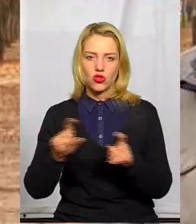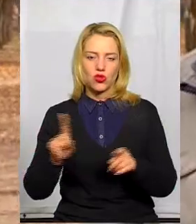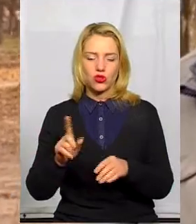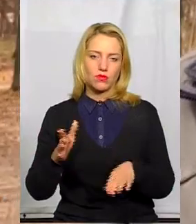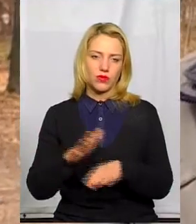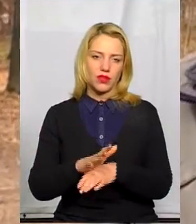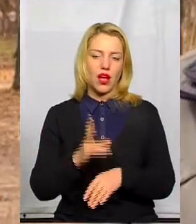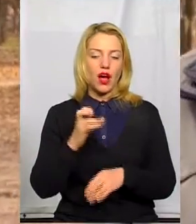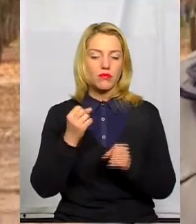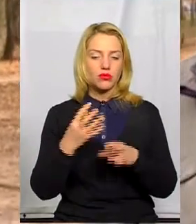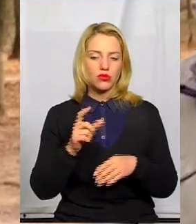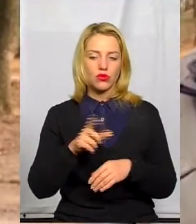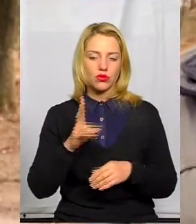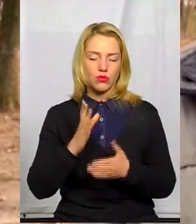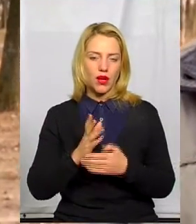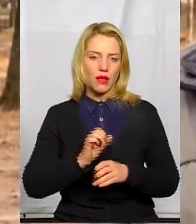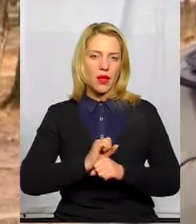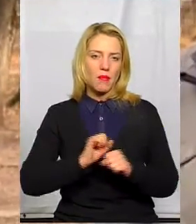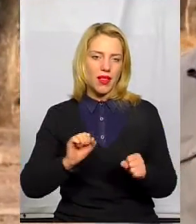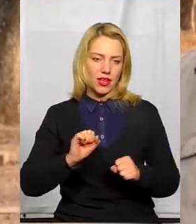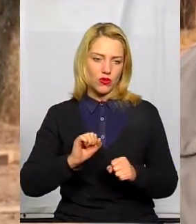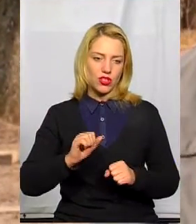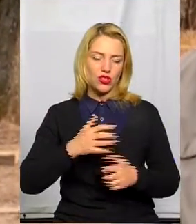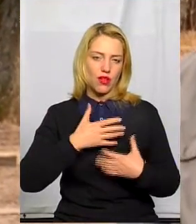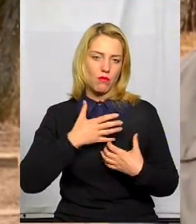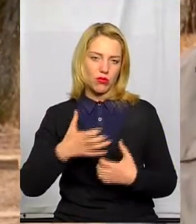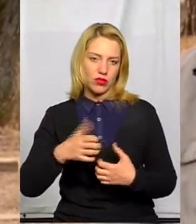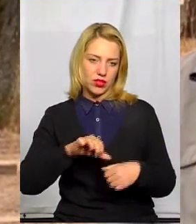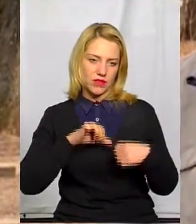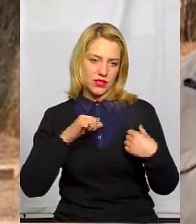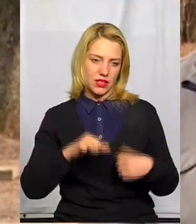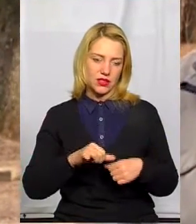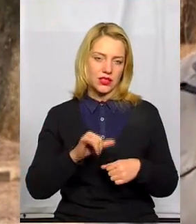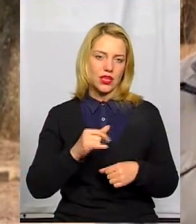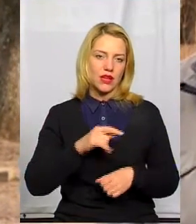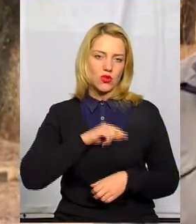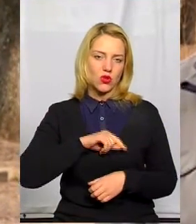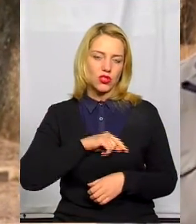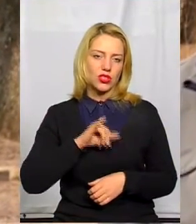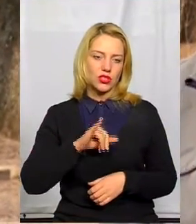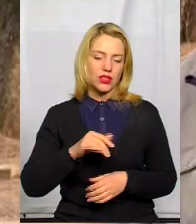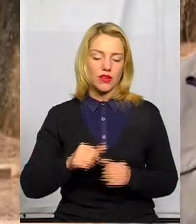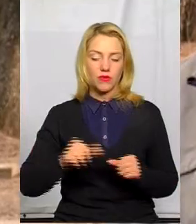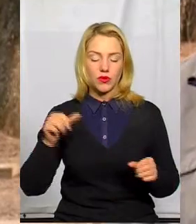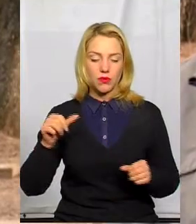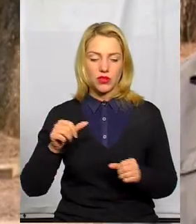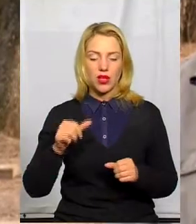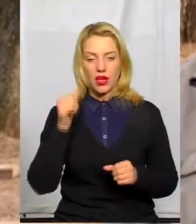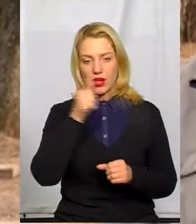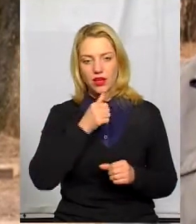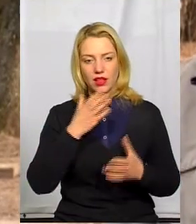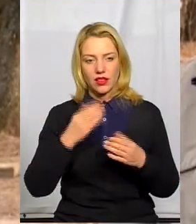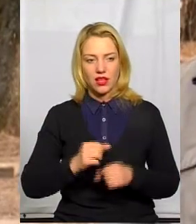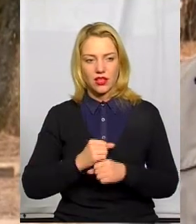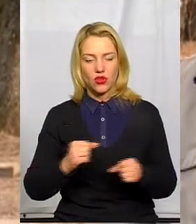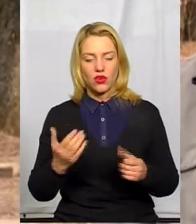команду, а це люди, які мають цей патріотичний потяг в душі і в серці. Зокрема, минулий рік, позаминулий рік День Героя, який відзначається